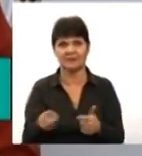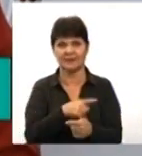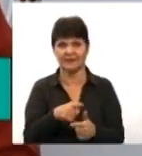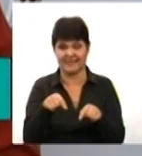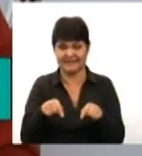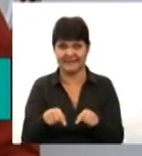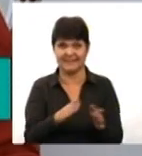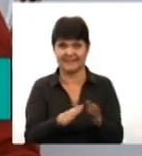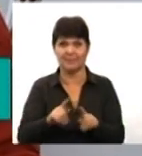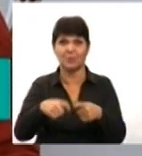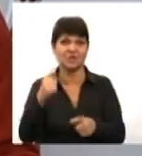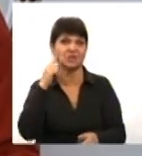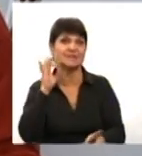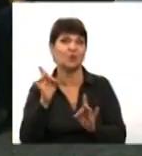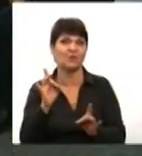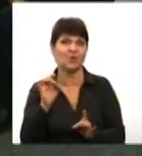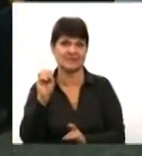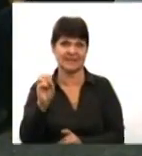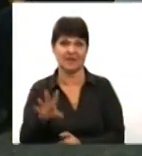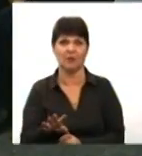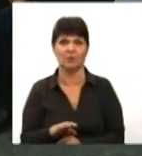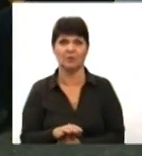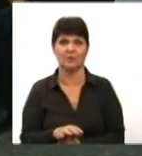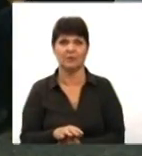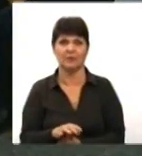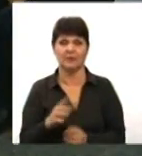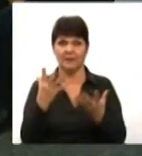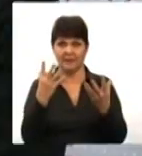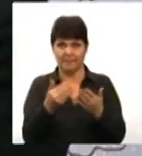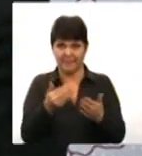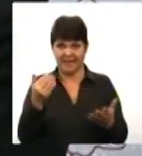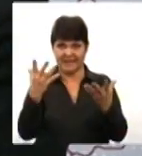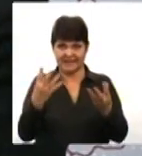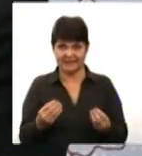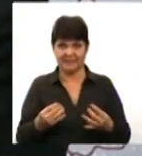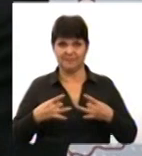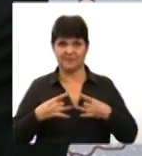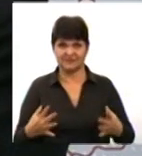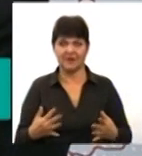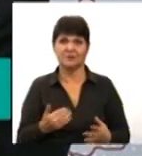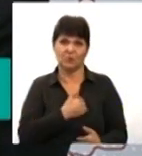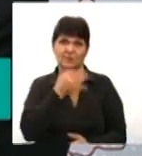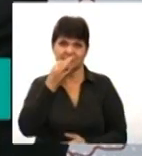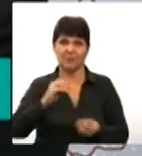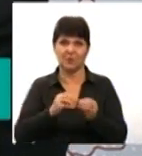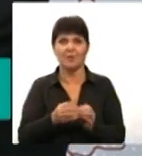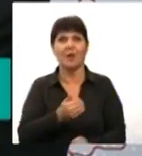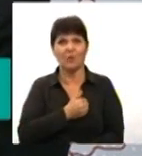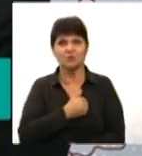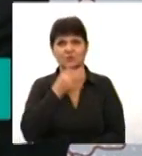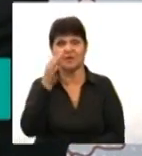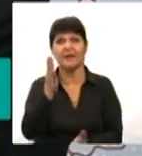подачі звукового сигналу. Уперед день нашого свята не хотілося б дуже говорити про проблеми, і я хочу сказати, що вони є,